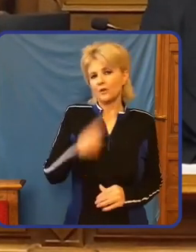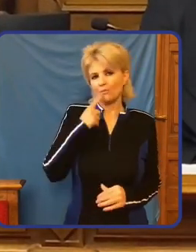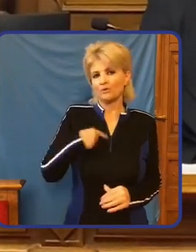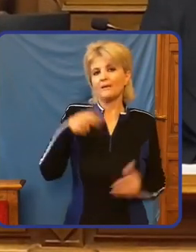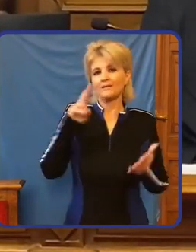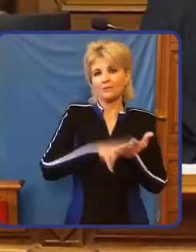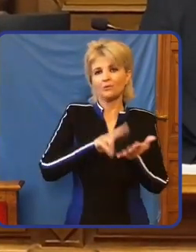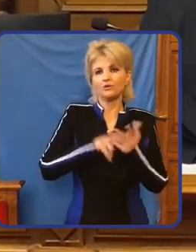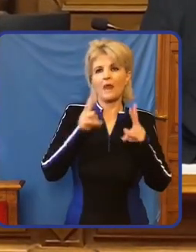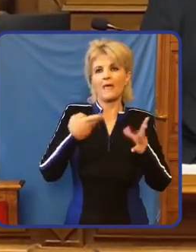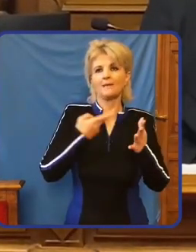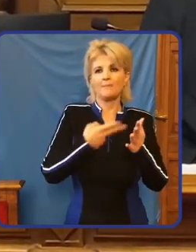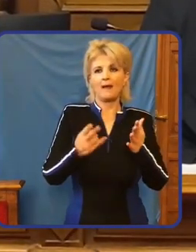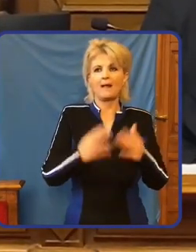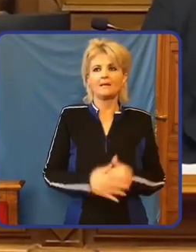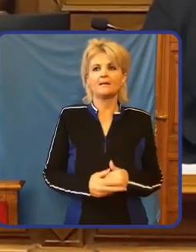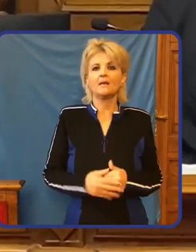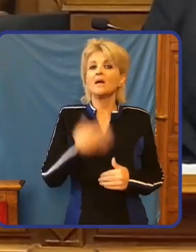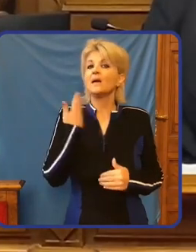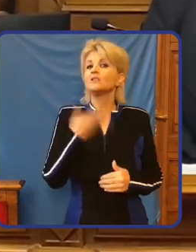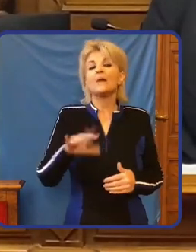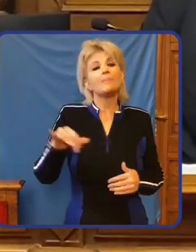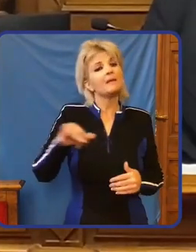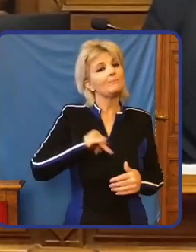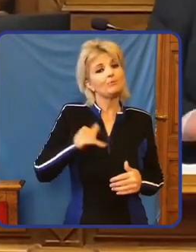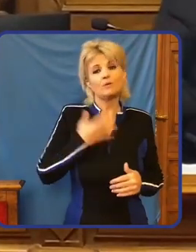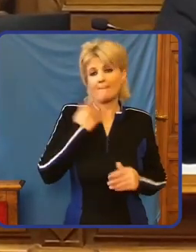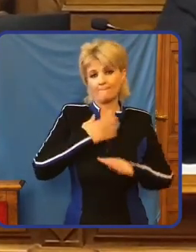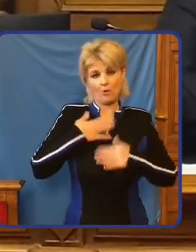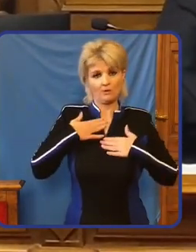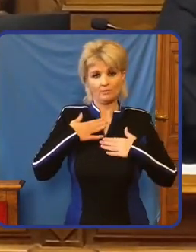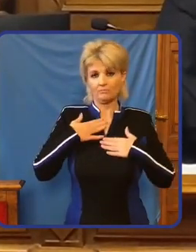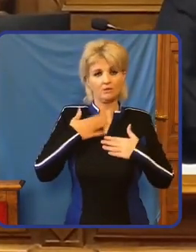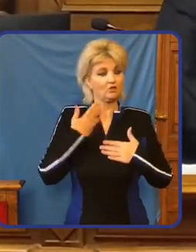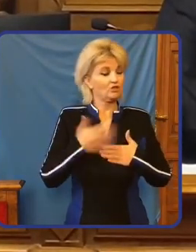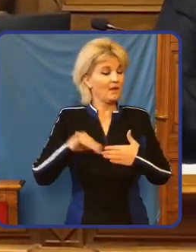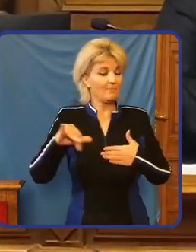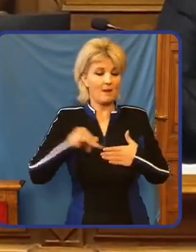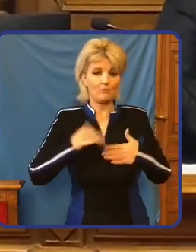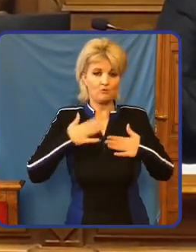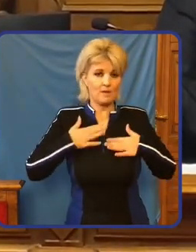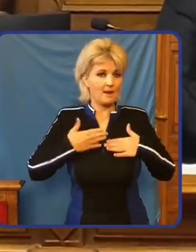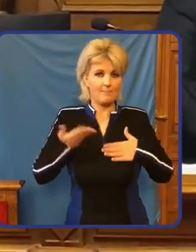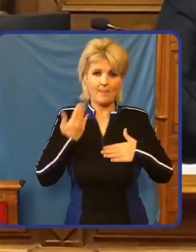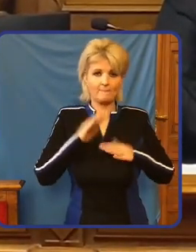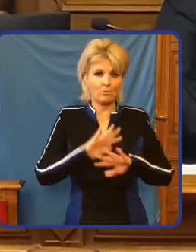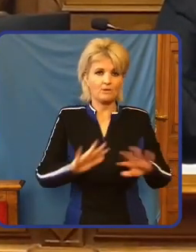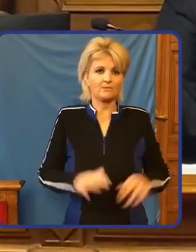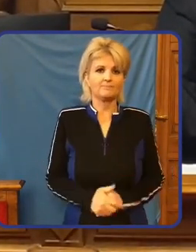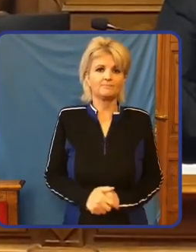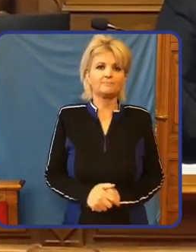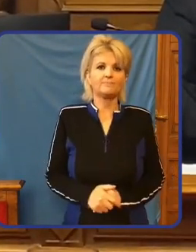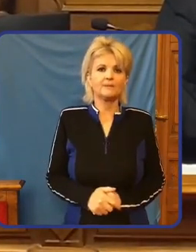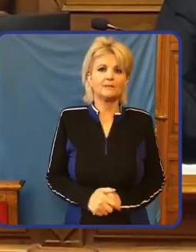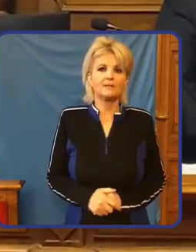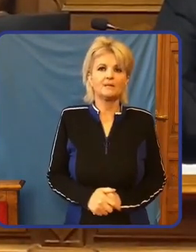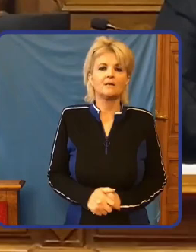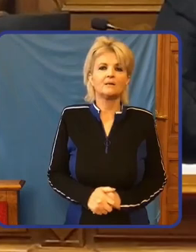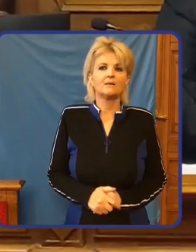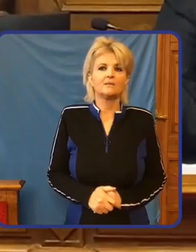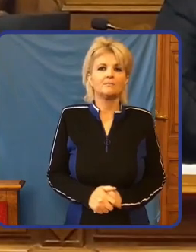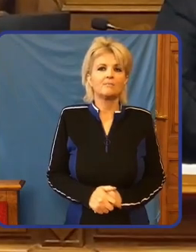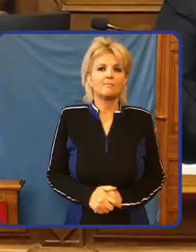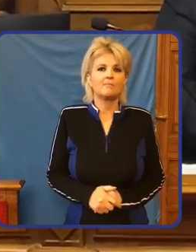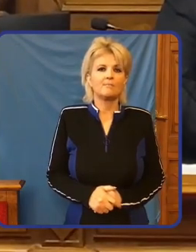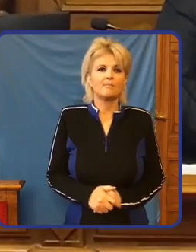ez jogosan perelhető. Semmilyen bűnt nem követtem el. Jó? Semmilyen bűnt nem követtem el. Azt vissza lehet nézni, hogy